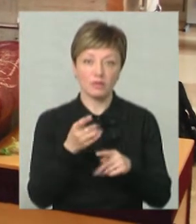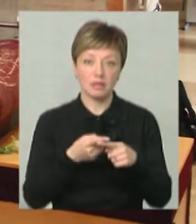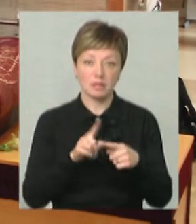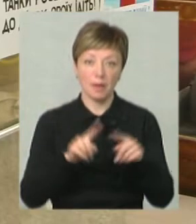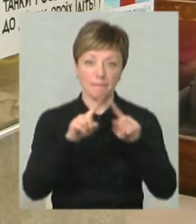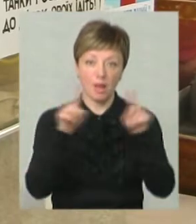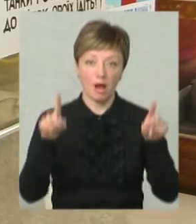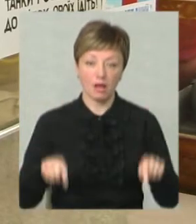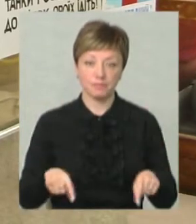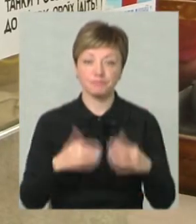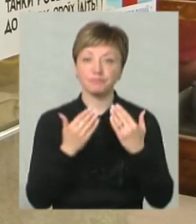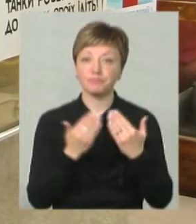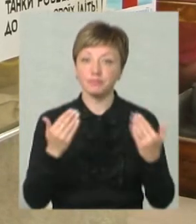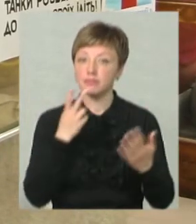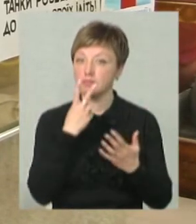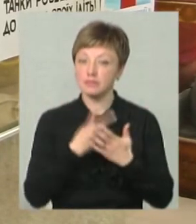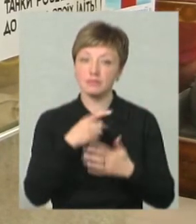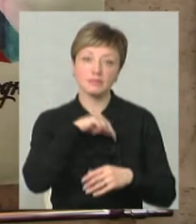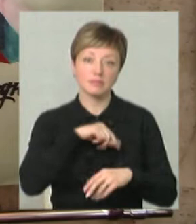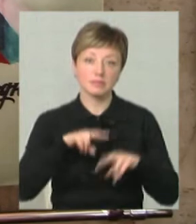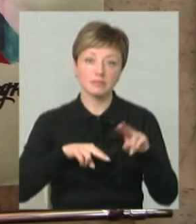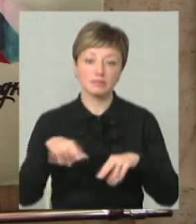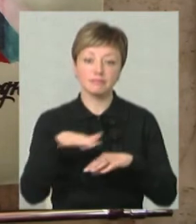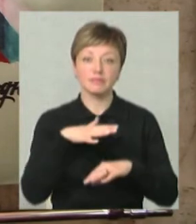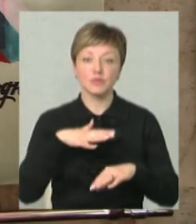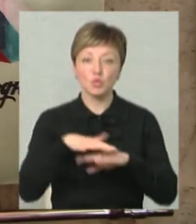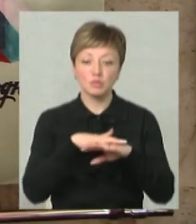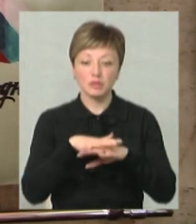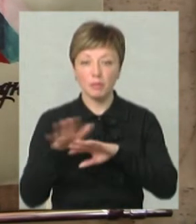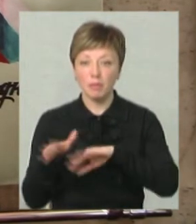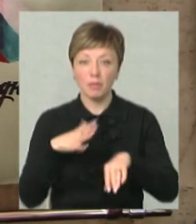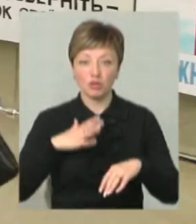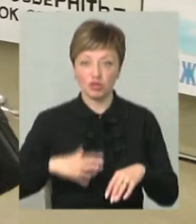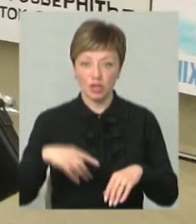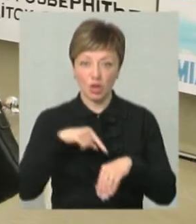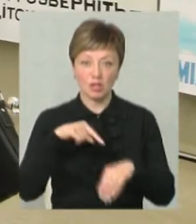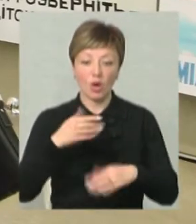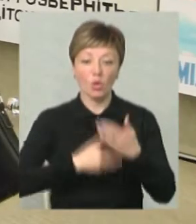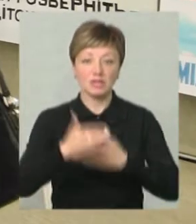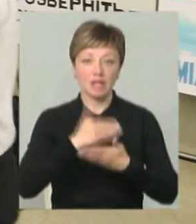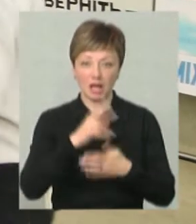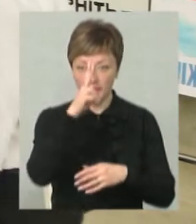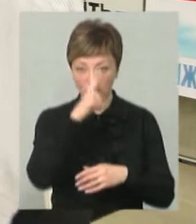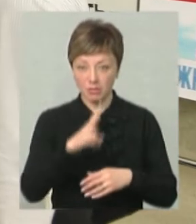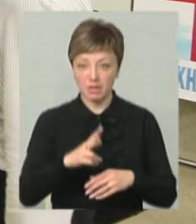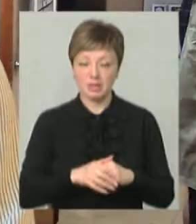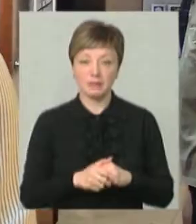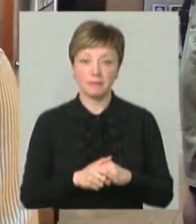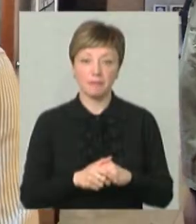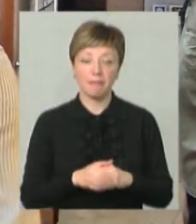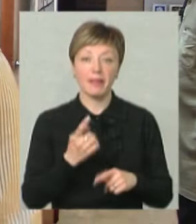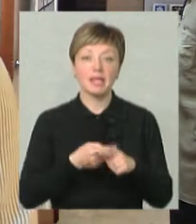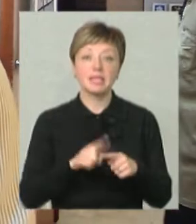плакат. Виставка показує настрій, яке пережило суспільство за останні два місяці, говорить краєзнавець Сергій Єсьюнін.